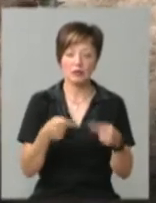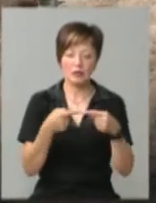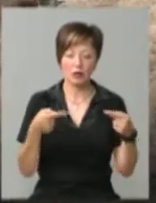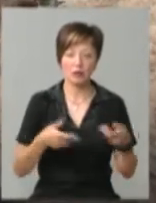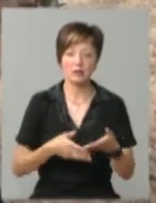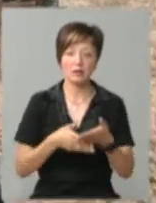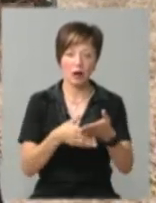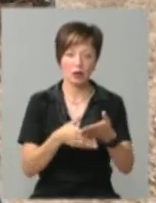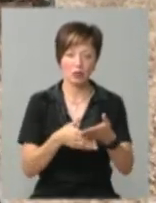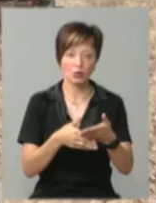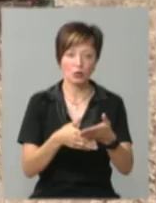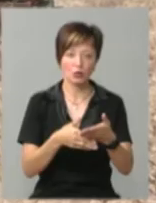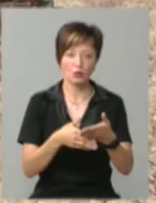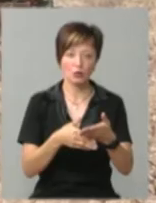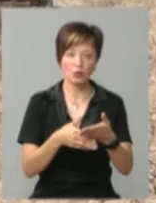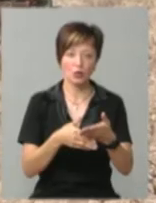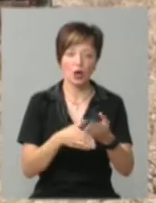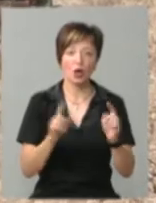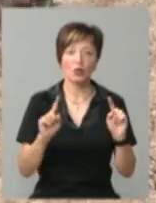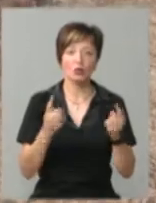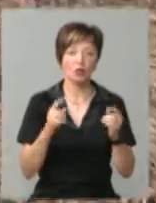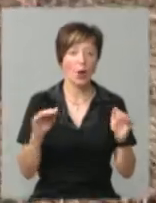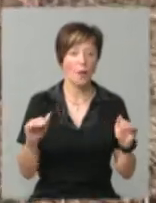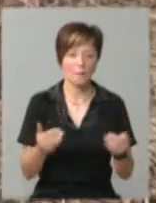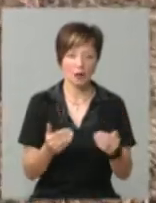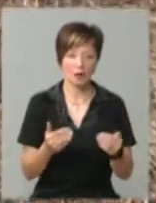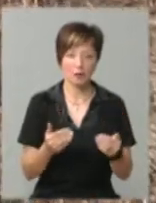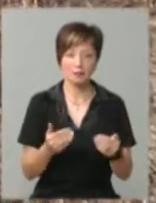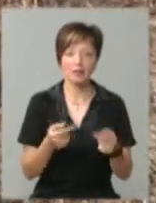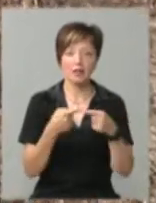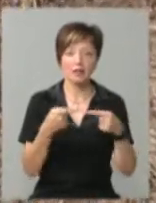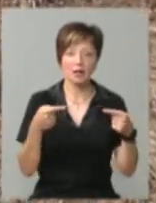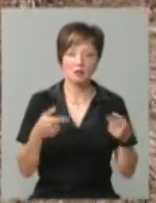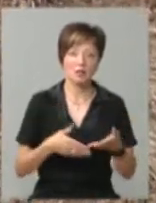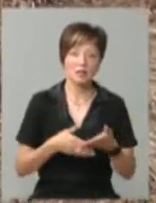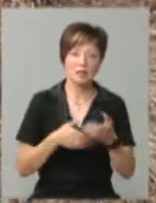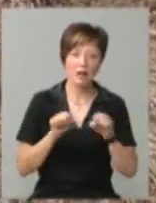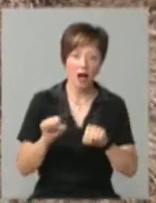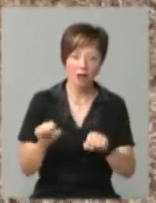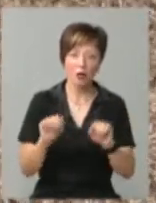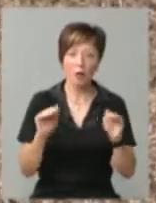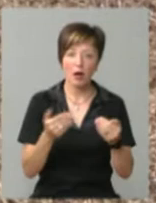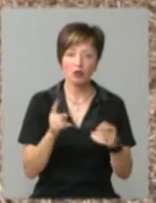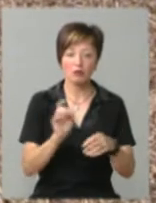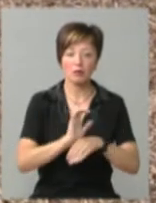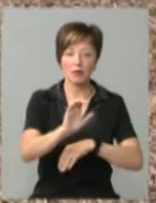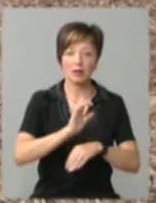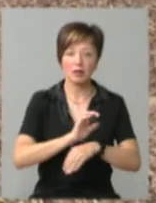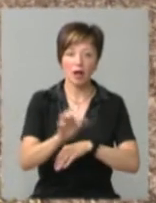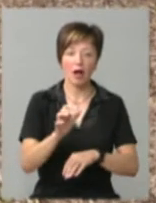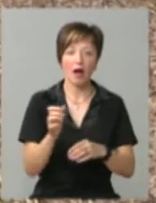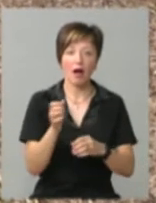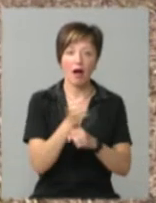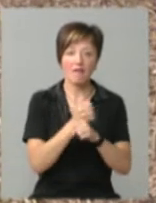захисту дуже обмежено. Засоби захисту обмежені ще й тому, що розторопшу постачають на фармацевтичні